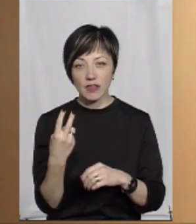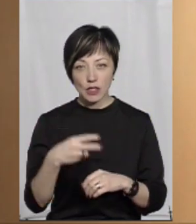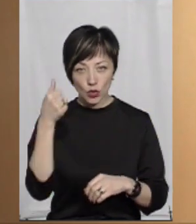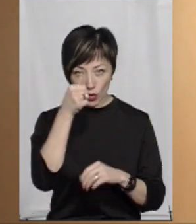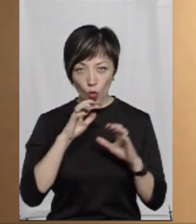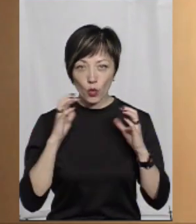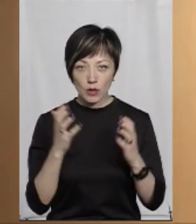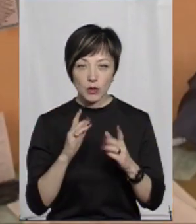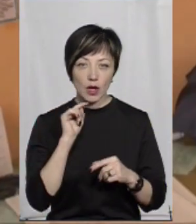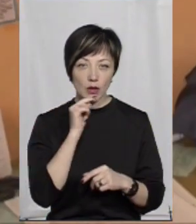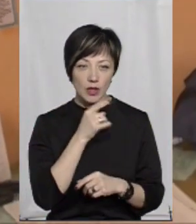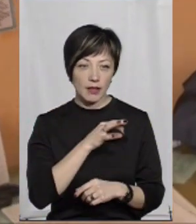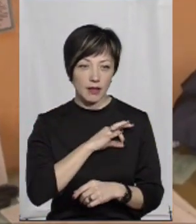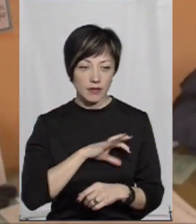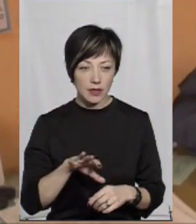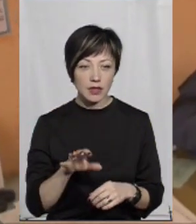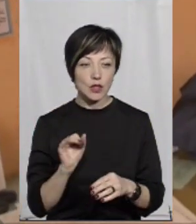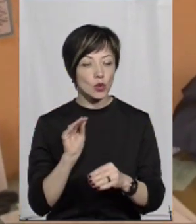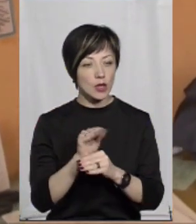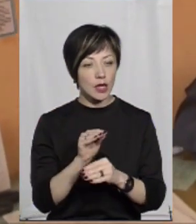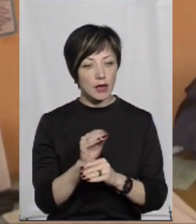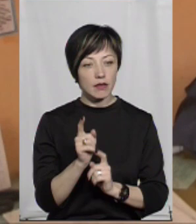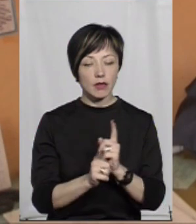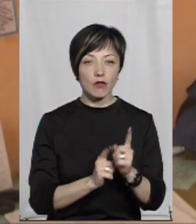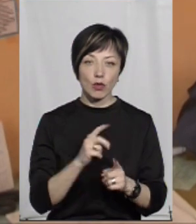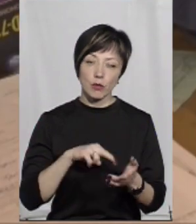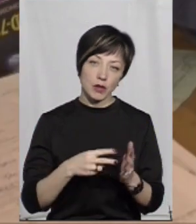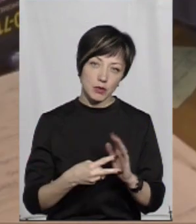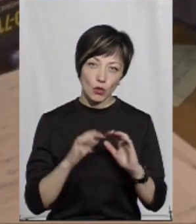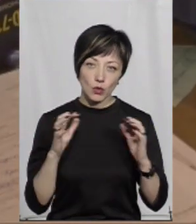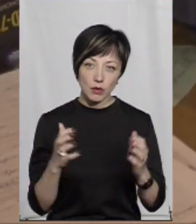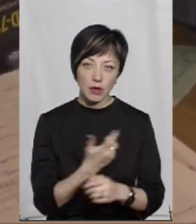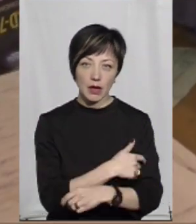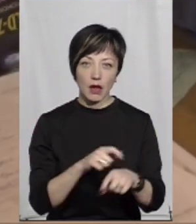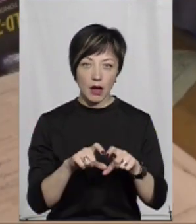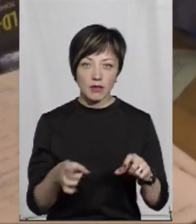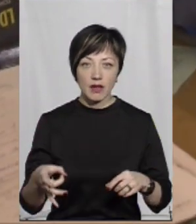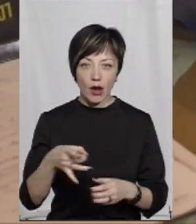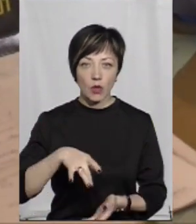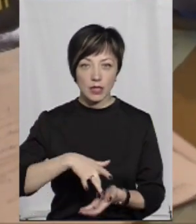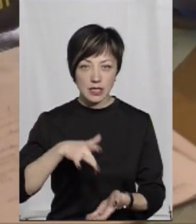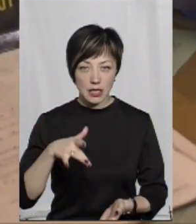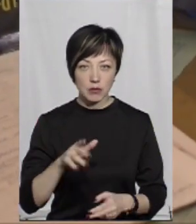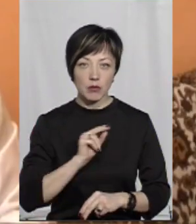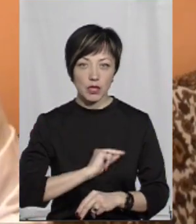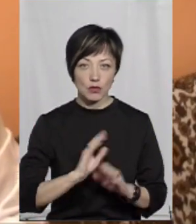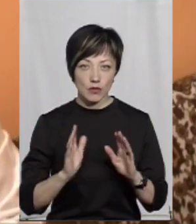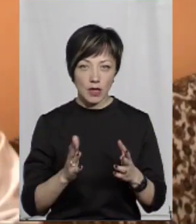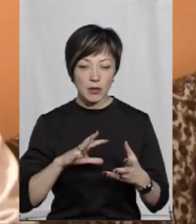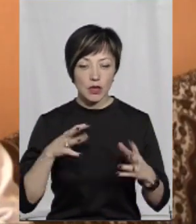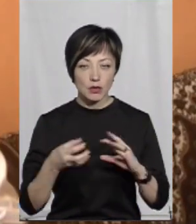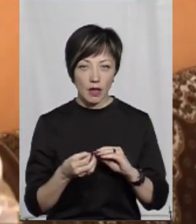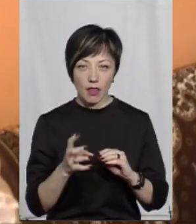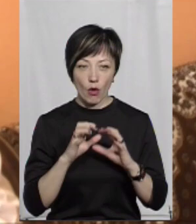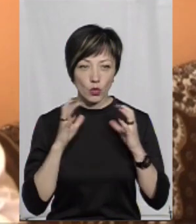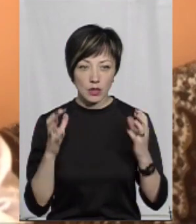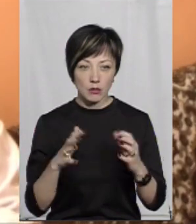утримання буде економічно недоцільним. Та додає, в реформі передбачається утримання лікарень у районних центрах, які працюватимуть на результат, а